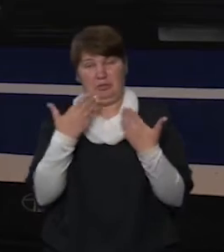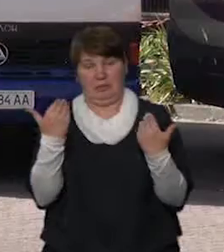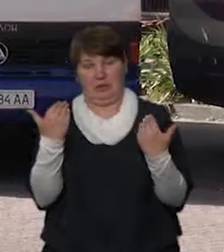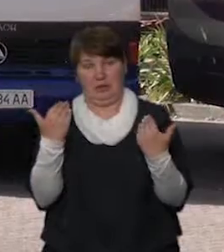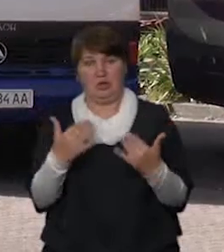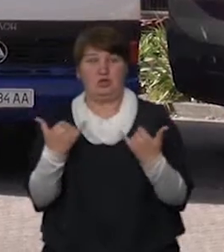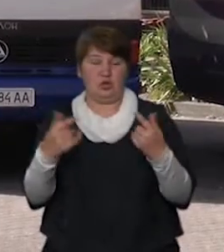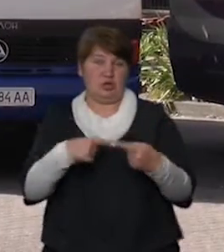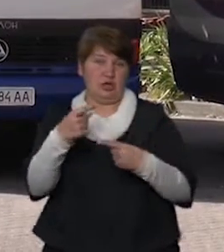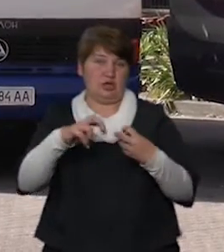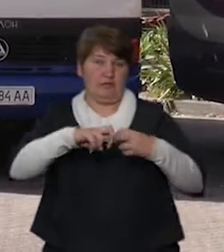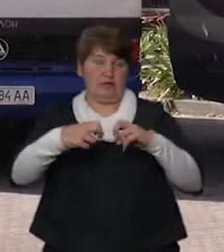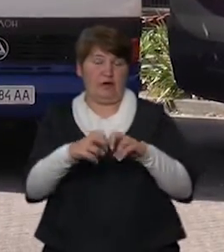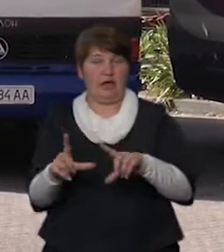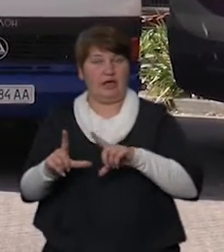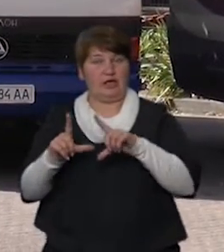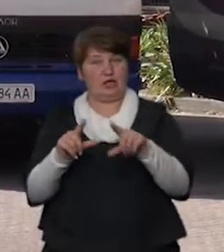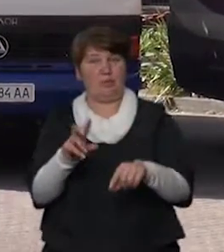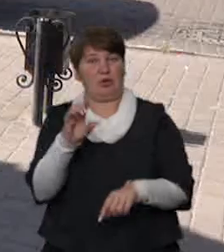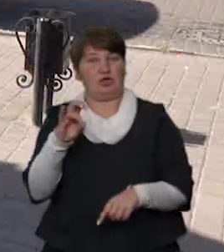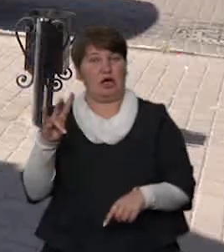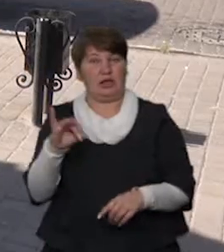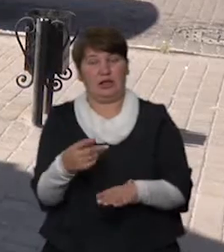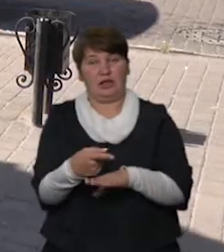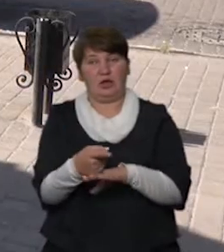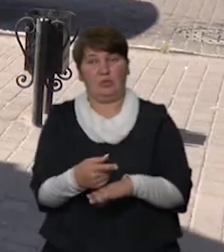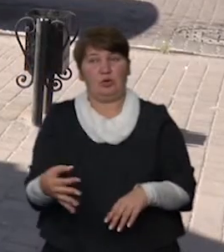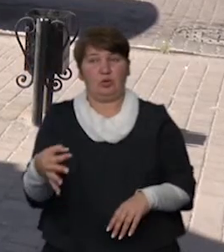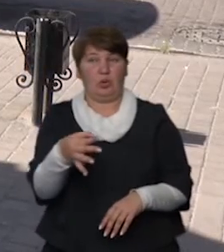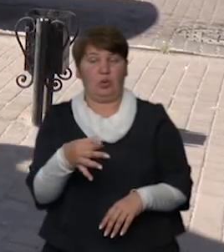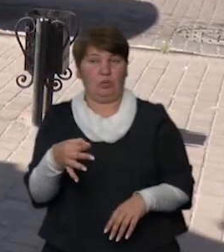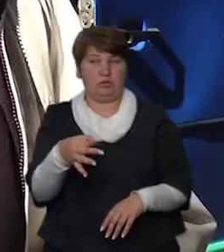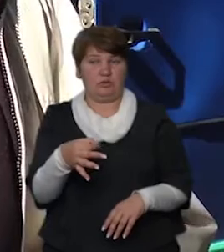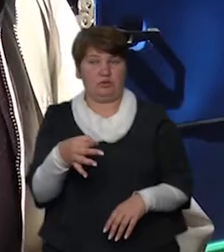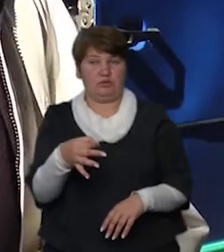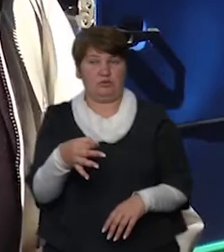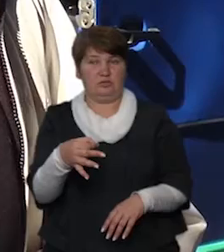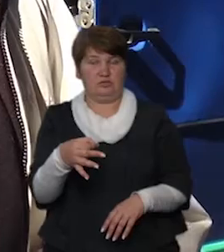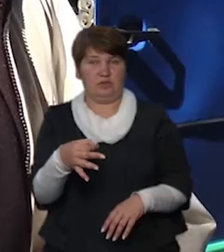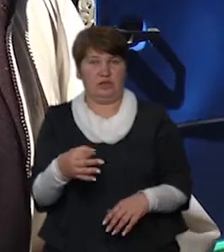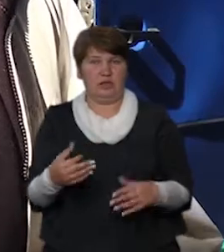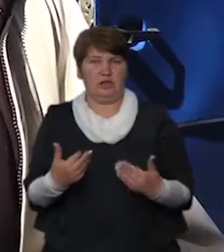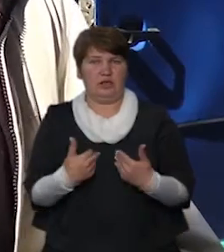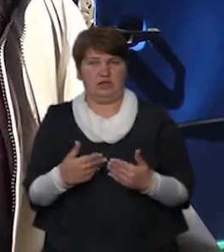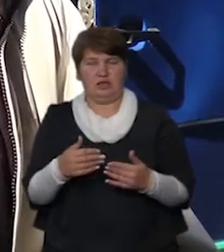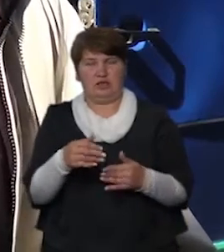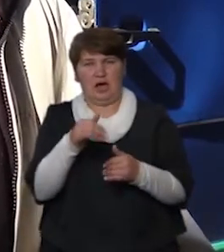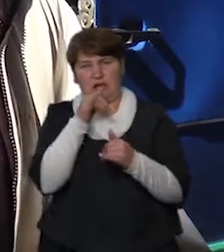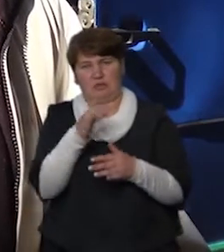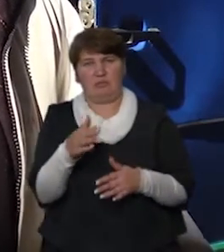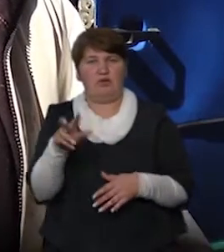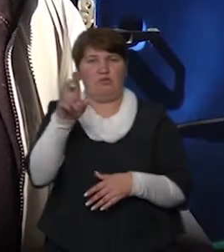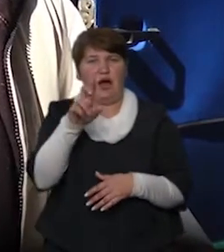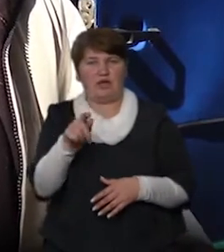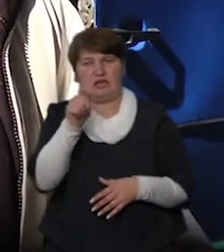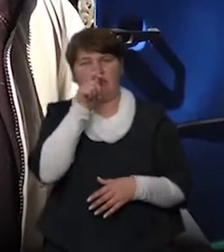Івано-Франківськ їде у бережани Тернопільської області. Я не міг виїхати, наприклад, у березні, квітні.